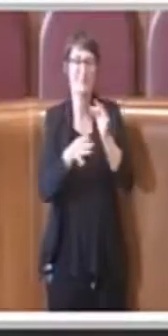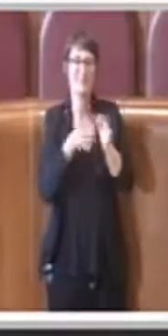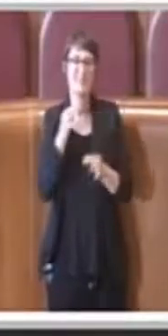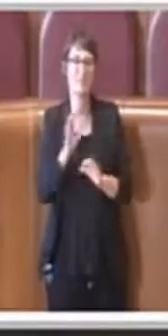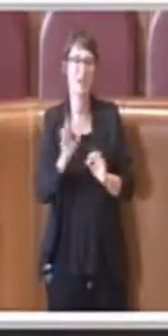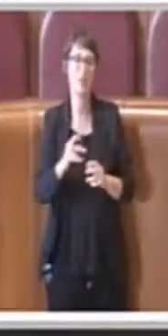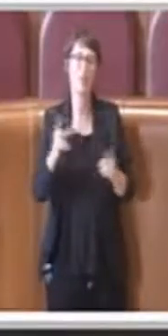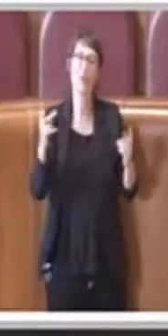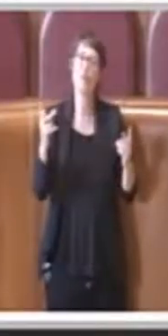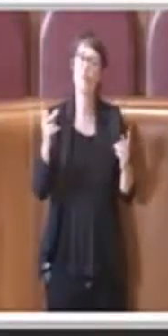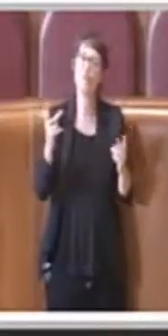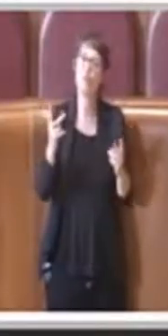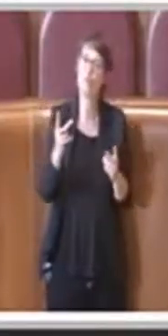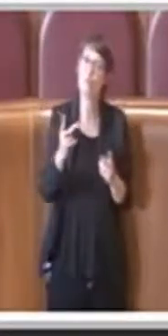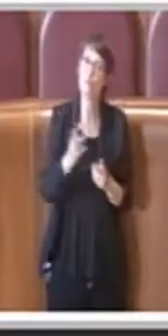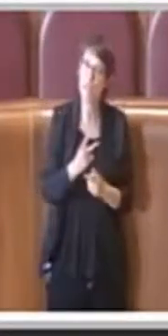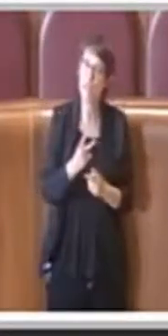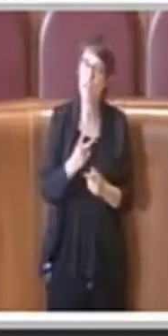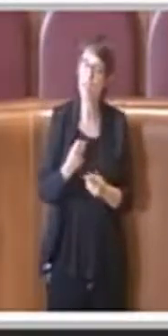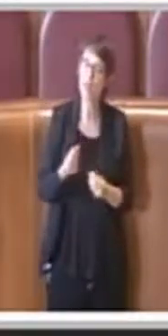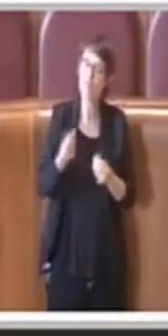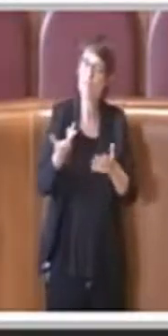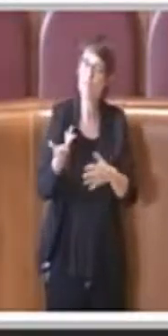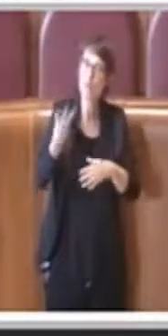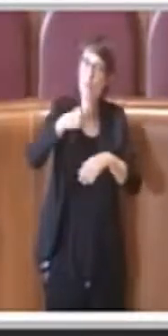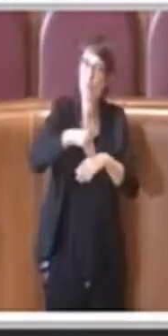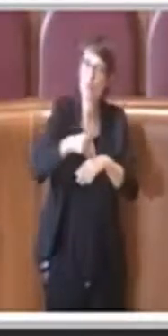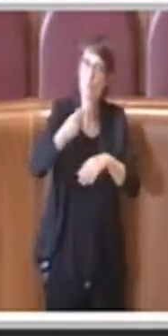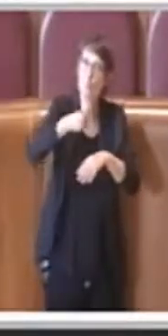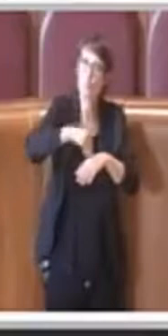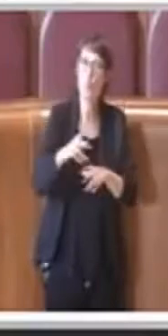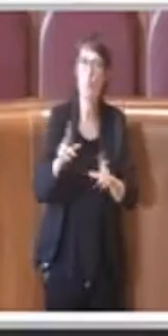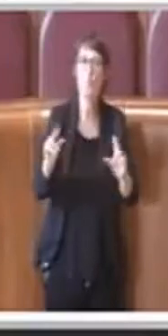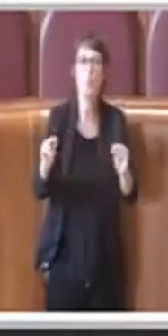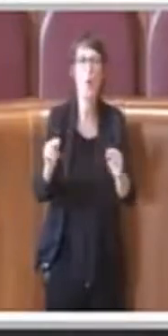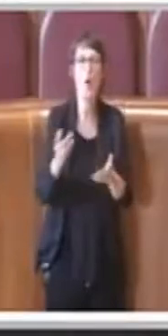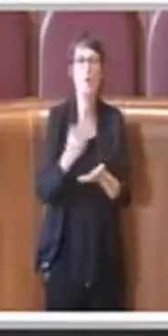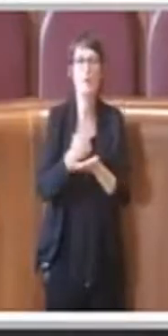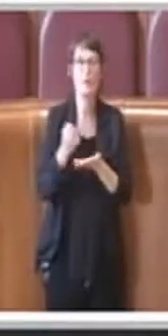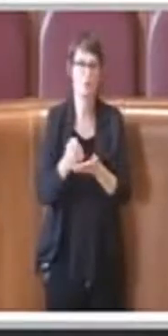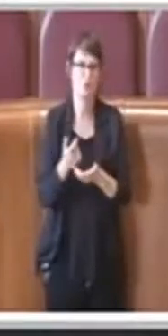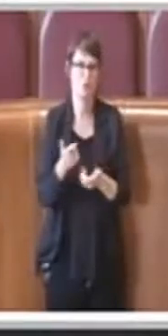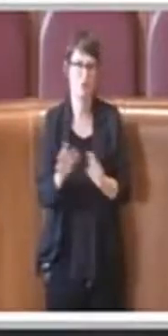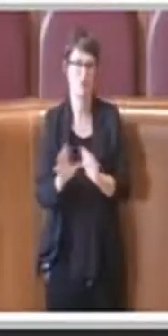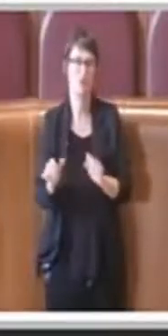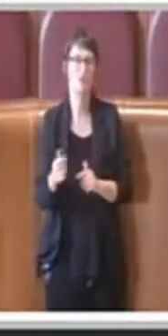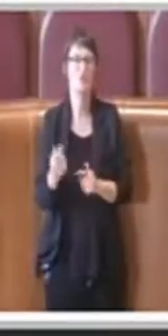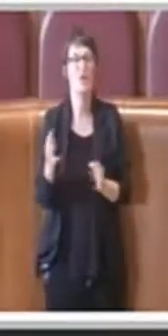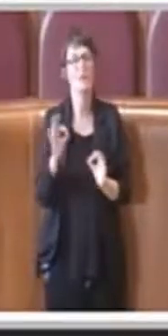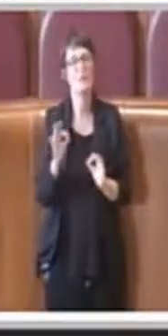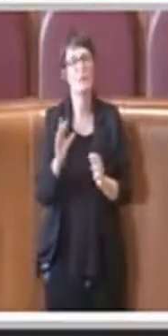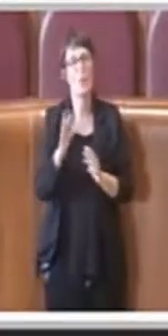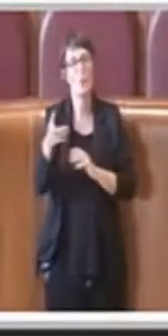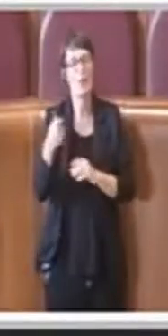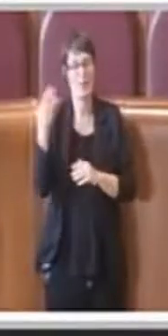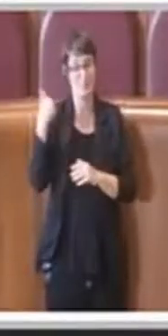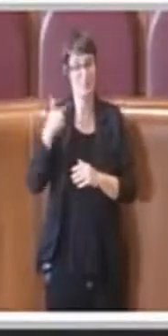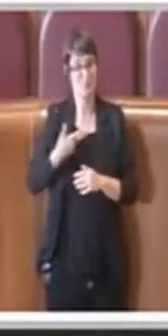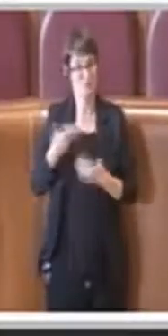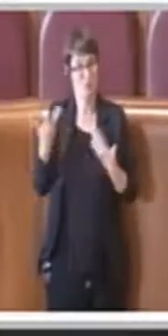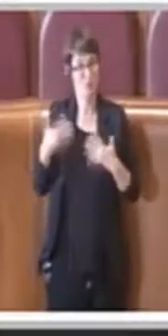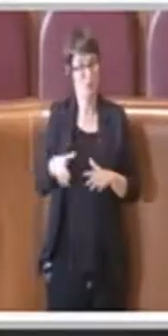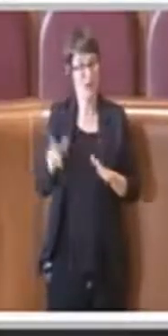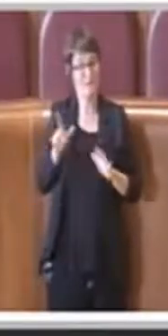immissione di nuove licenze ma far circolare nuovamente quelle che esistevano già che sono state